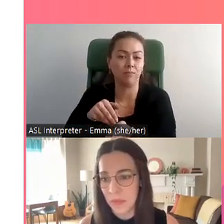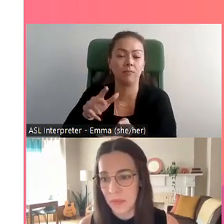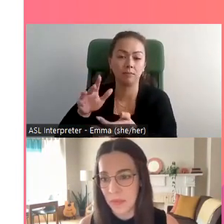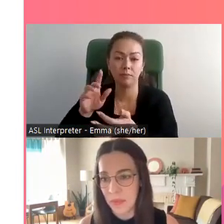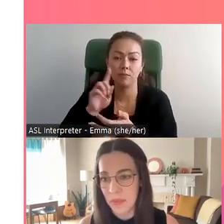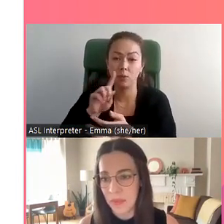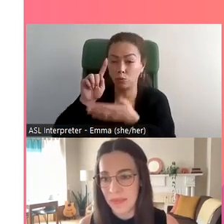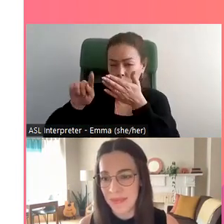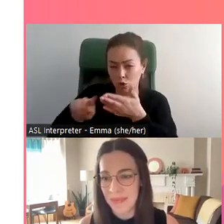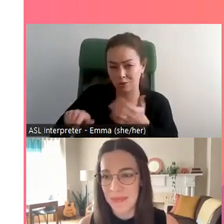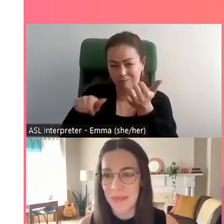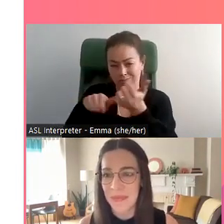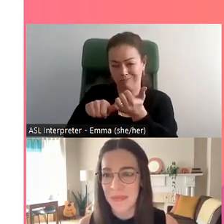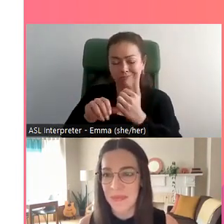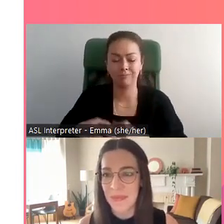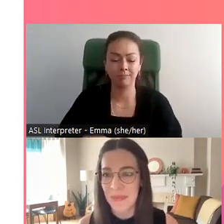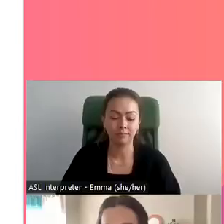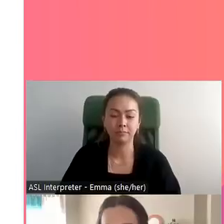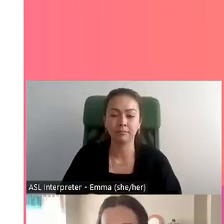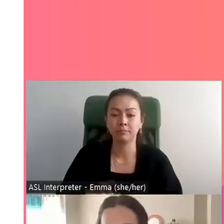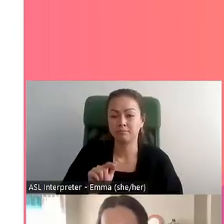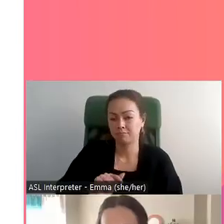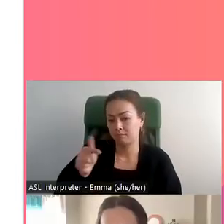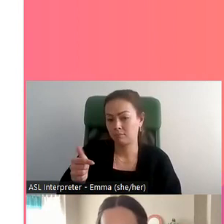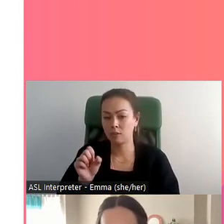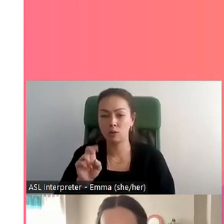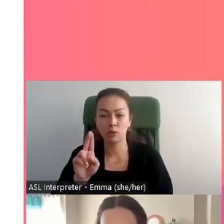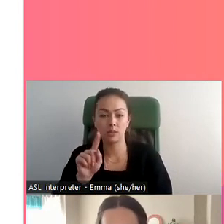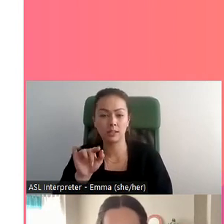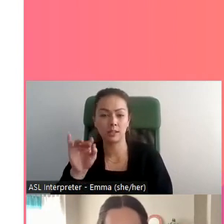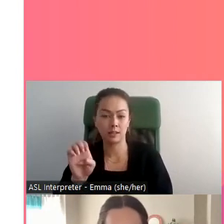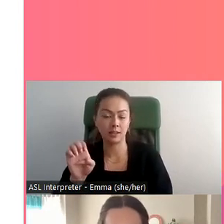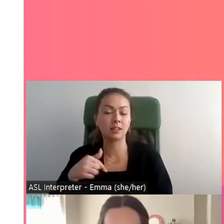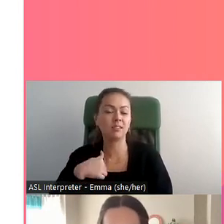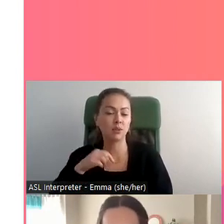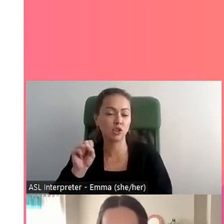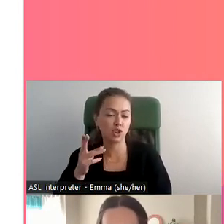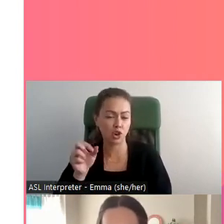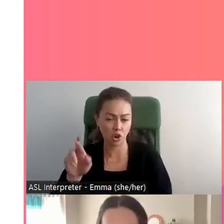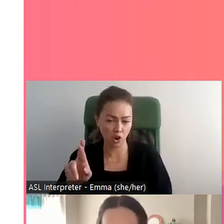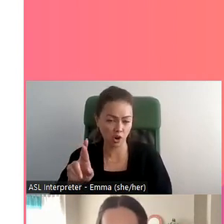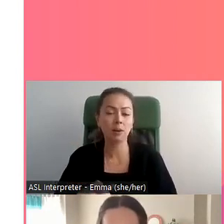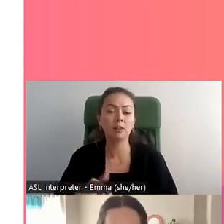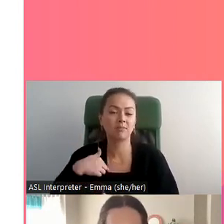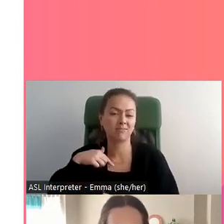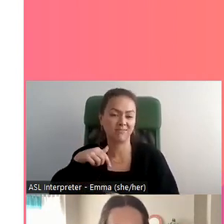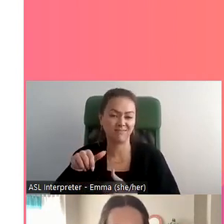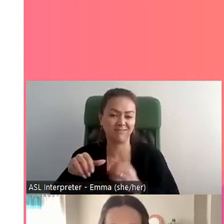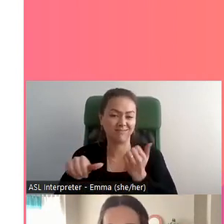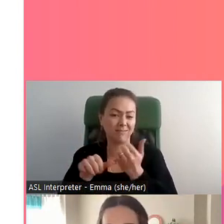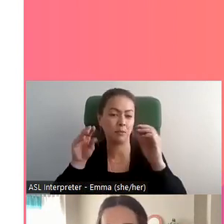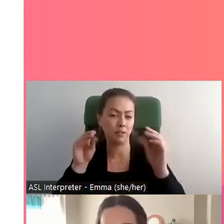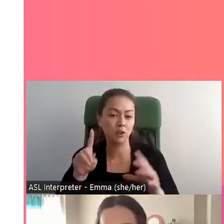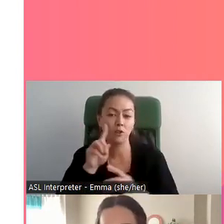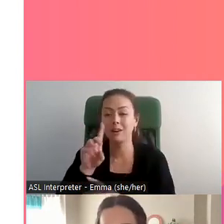Je suis boursier et associé de recherche. Bonjour, je m'appelle Suzy Dunn, j'utilise les pronoms L et je suis